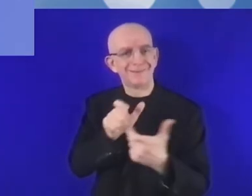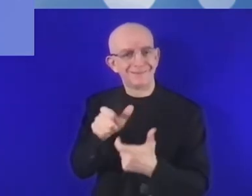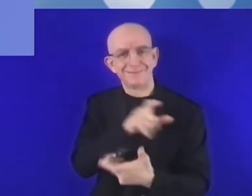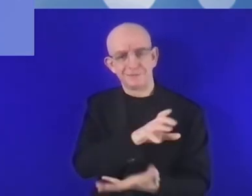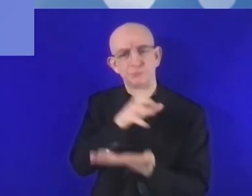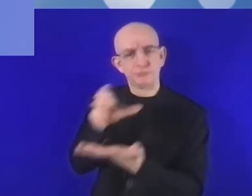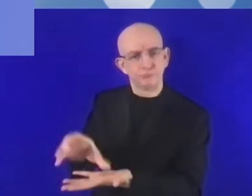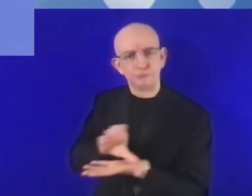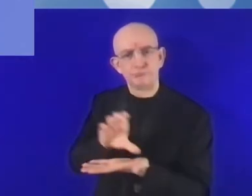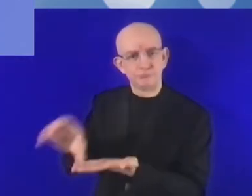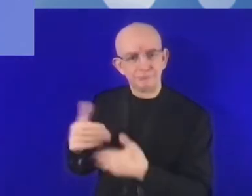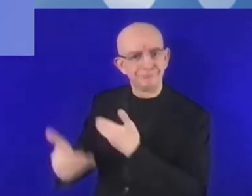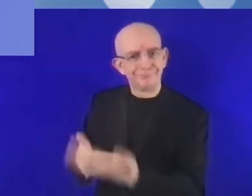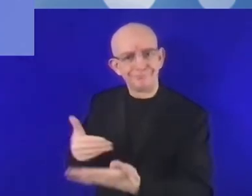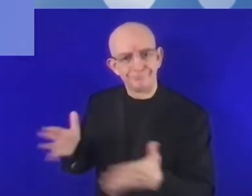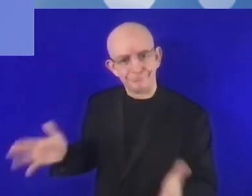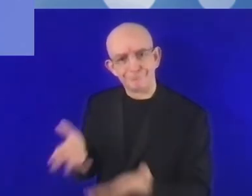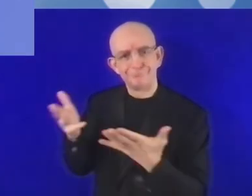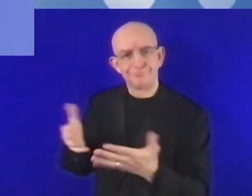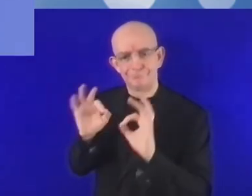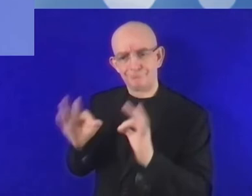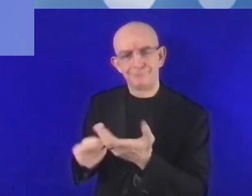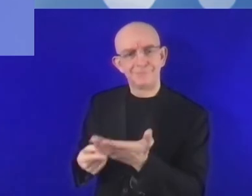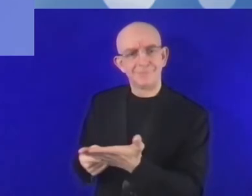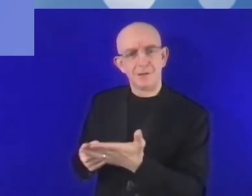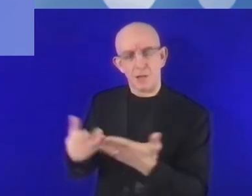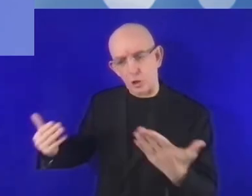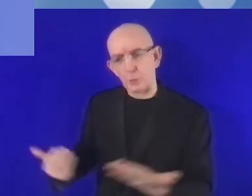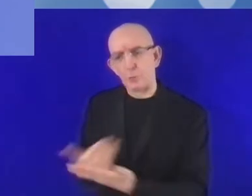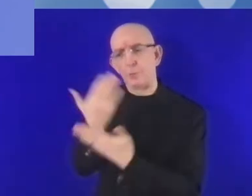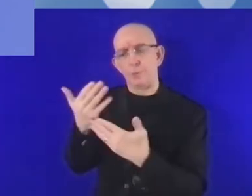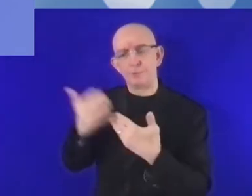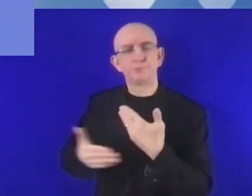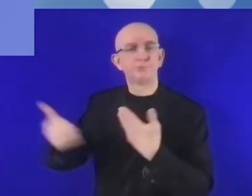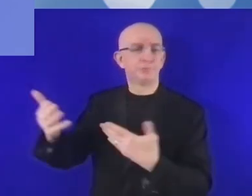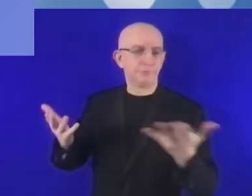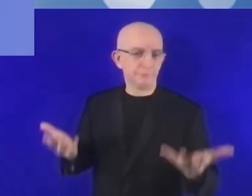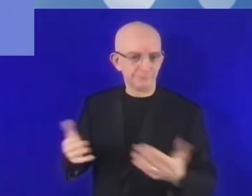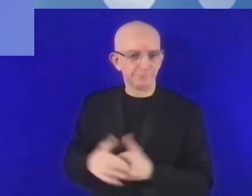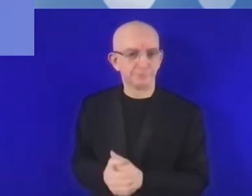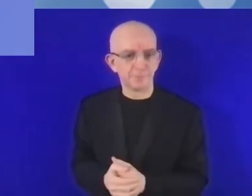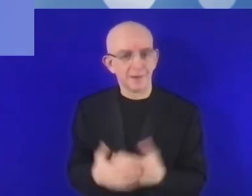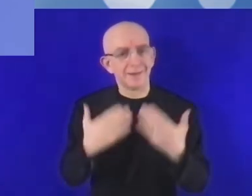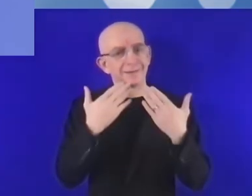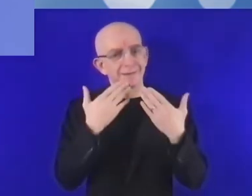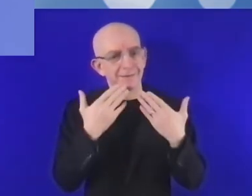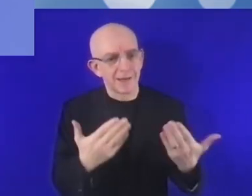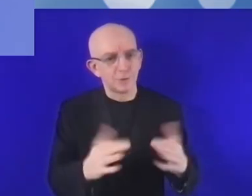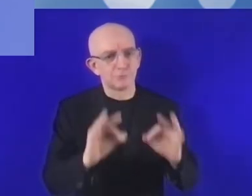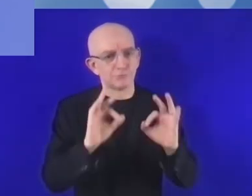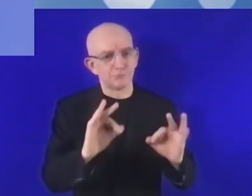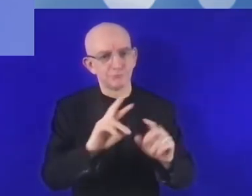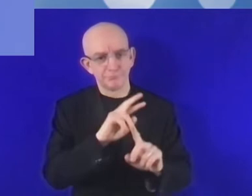ale również młodym przedsiębiorstwom, które specjalizują się w nowych technologiach. Bardzo dziękuję i teraz